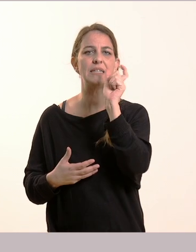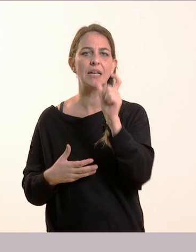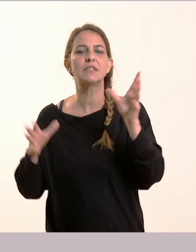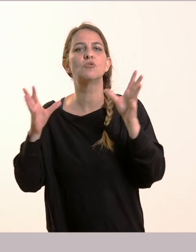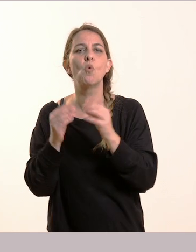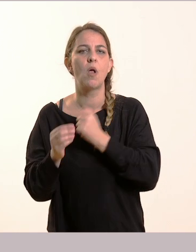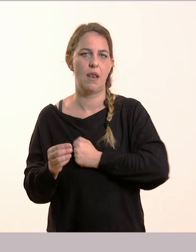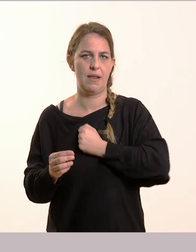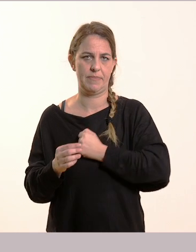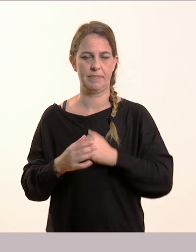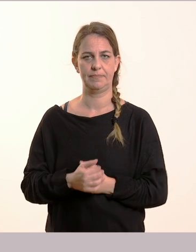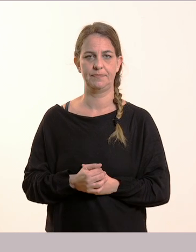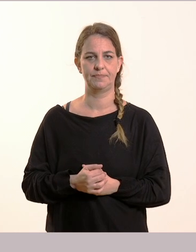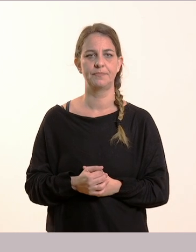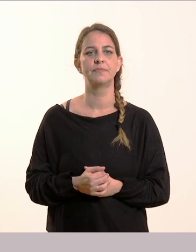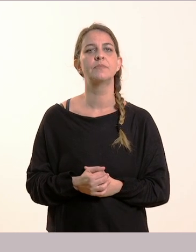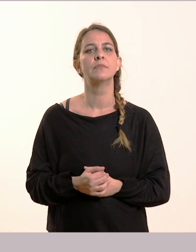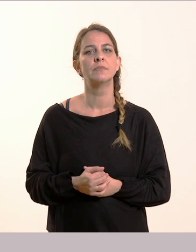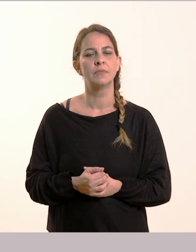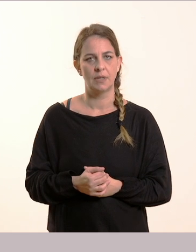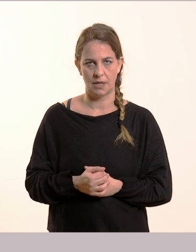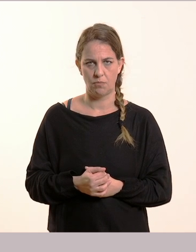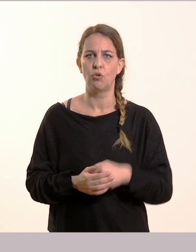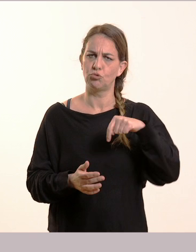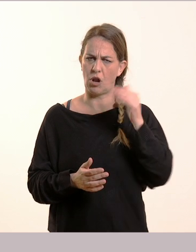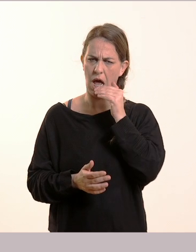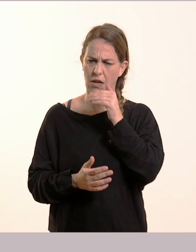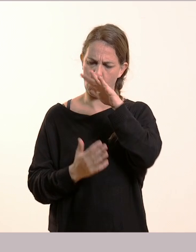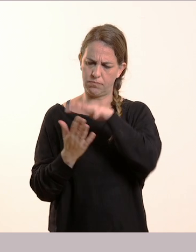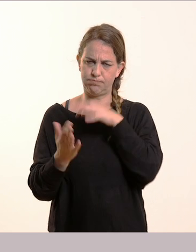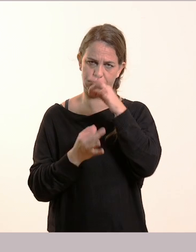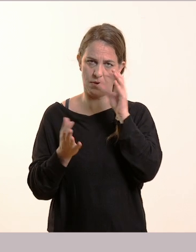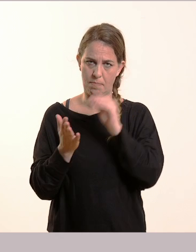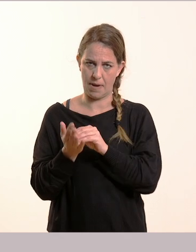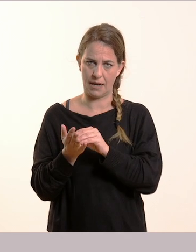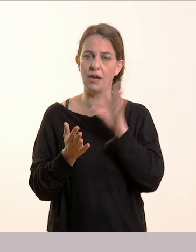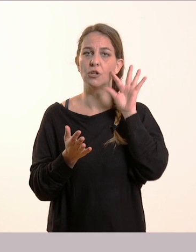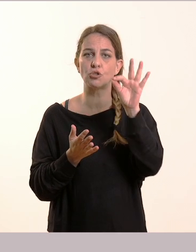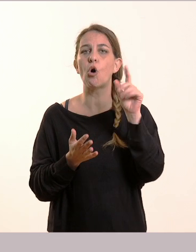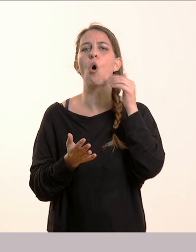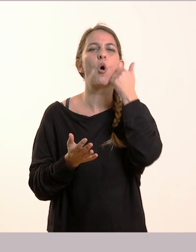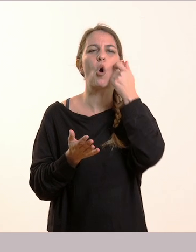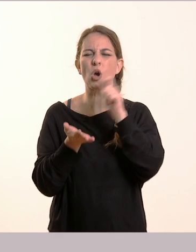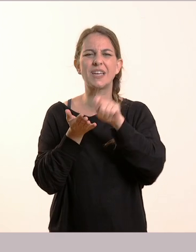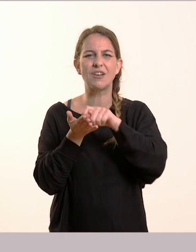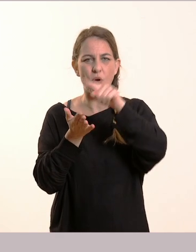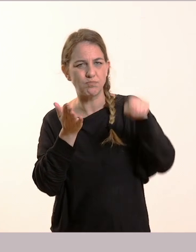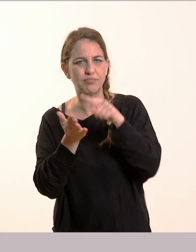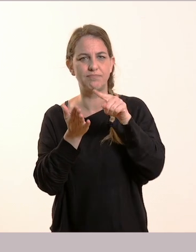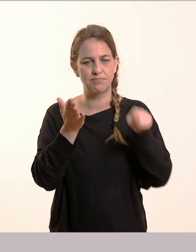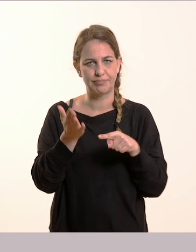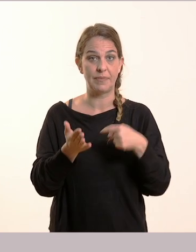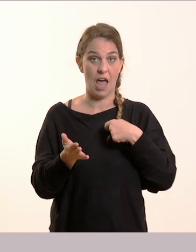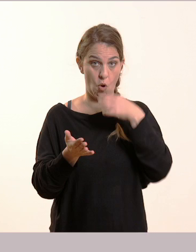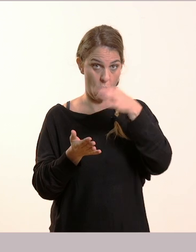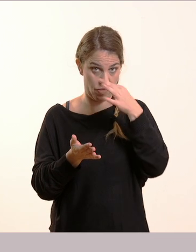Λοιπόν, θα το διαβάσουμε μία στιγμή λίγο γρήγορα για να τα κυκλώσουμε. Με την κόκκινη ξυλομπογιά μας το διαβάζω εγώ και εσείς τα κυκλώνατε